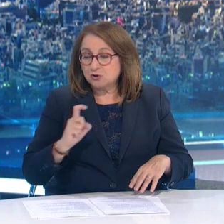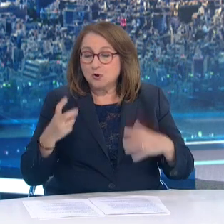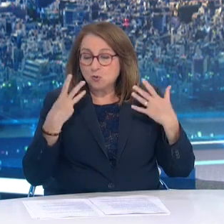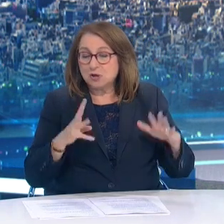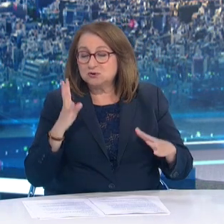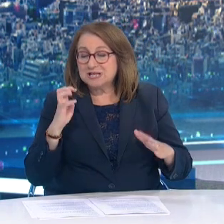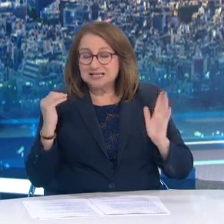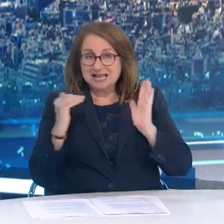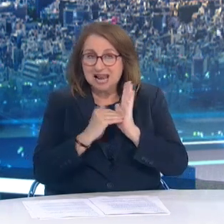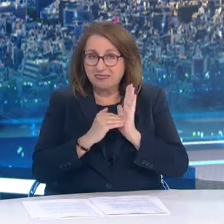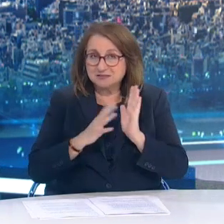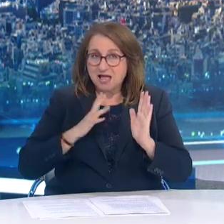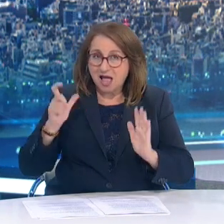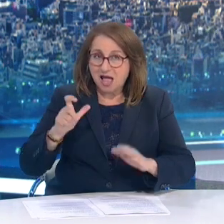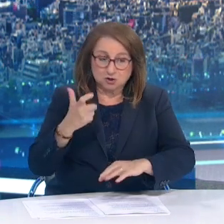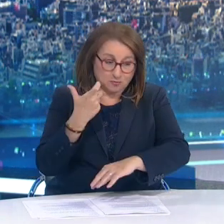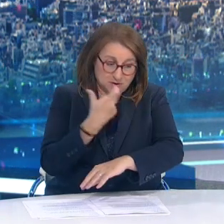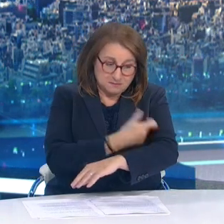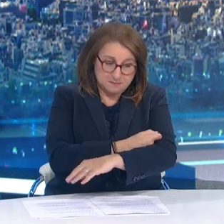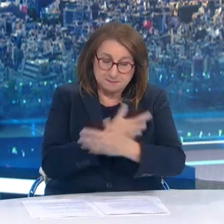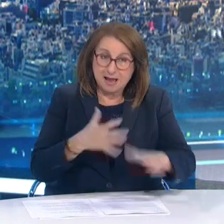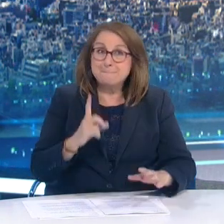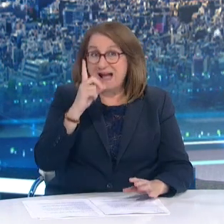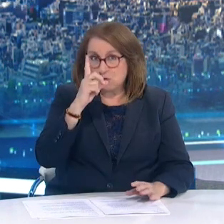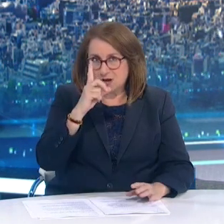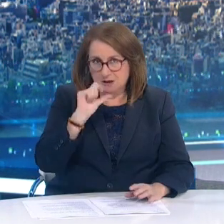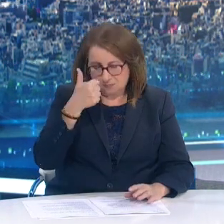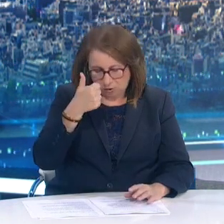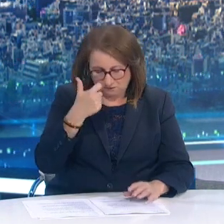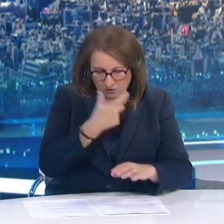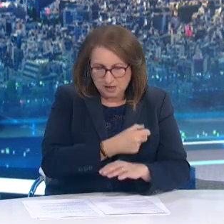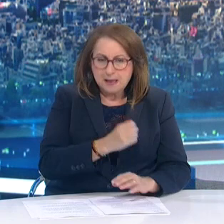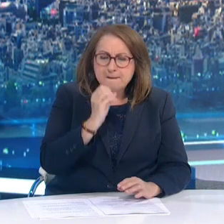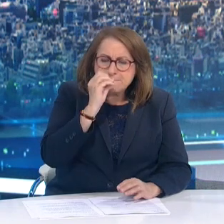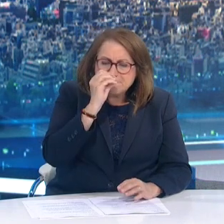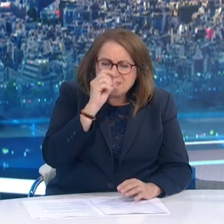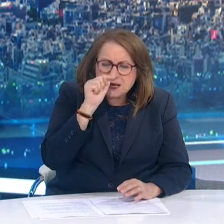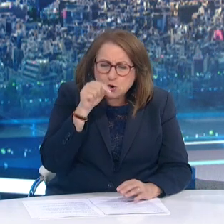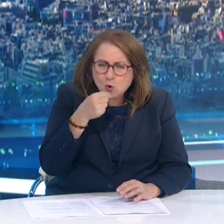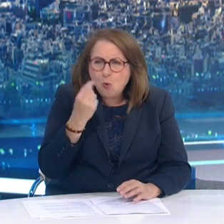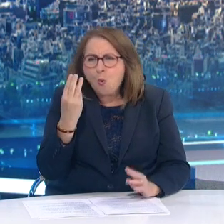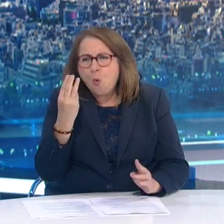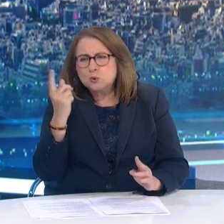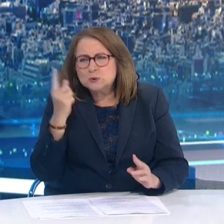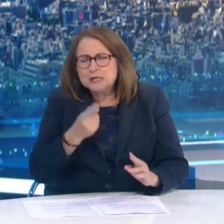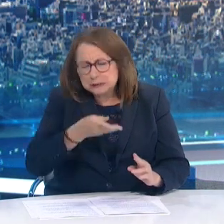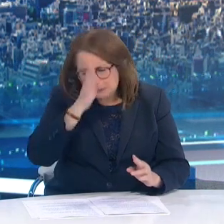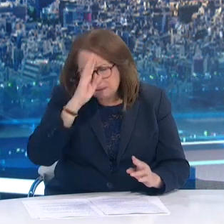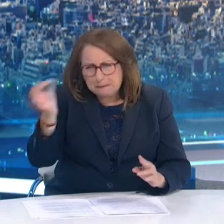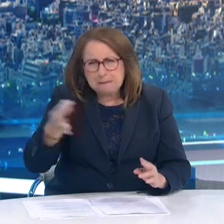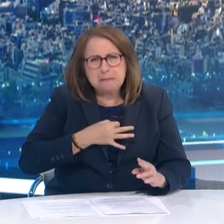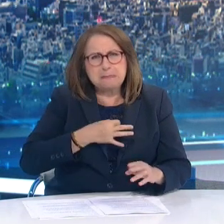σήμερα Με μία δόση μόλις το 0,28% έχει νοσήσει από COVID-19 μετά τον εμβολιασμό του